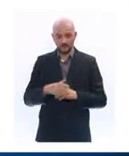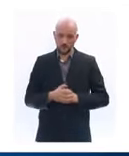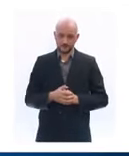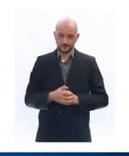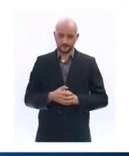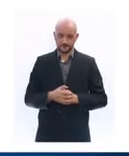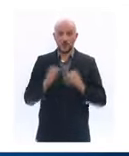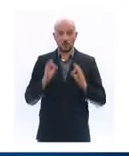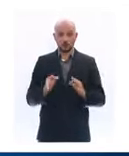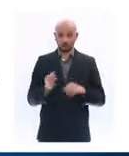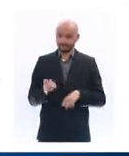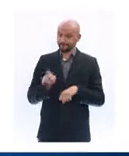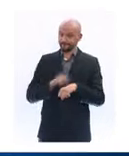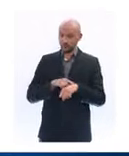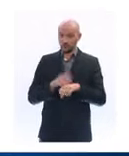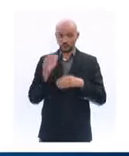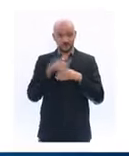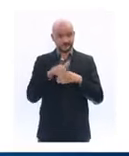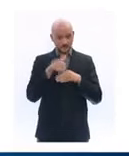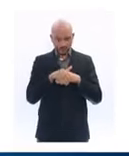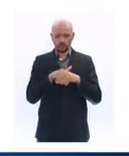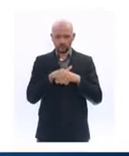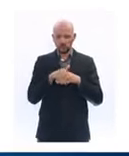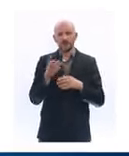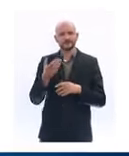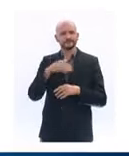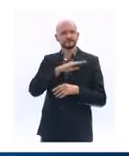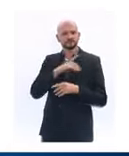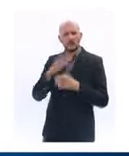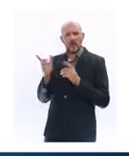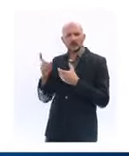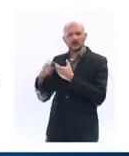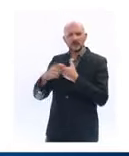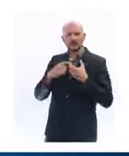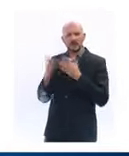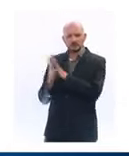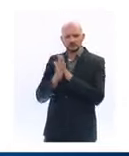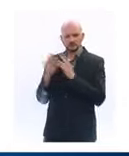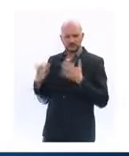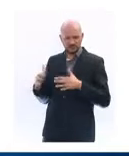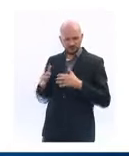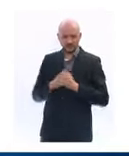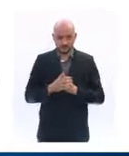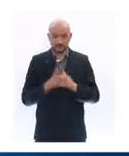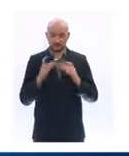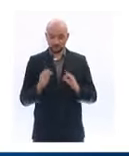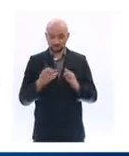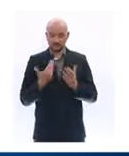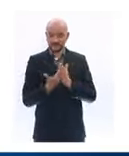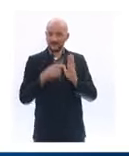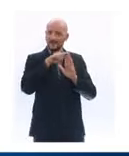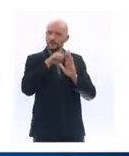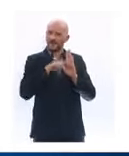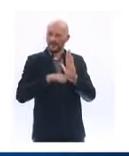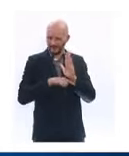retour des partenaires sociaux que nous avons consultés. Il sera accessible à tous sur le site du ministère du Travail. Les